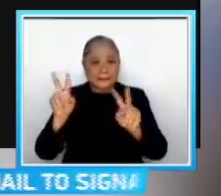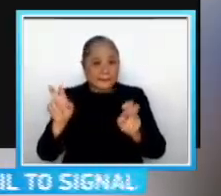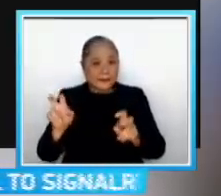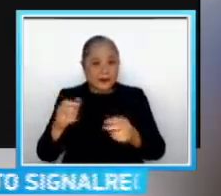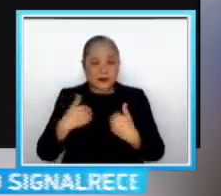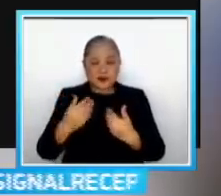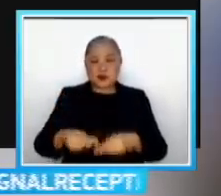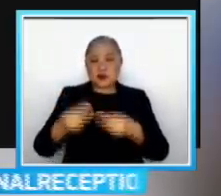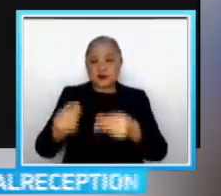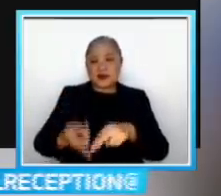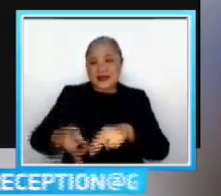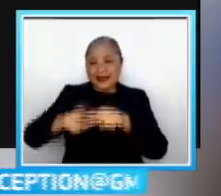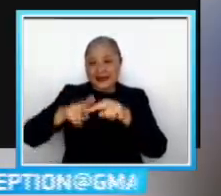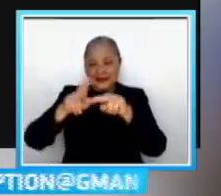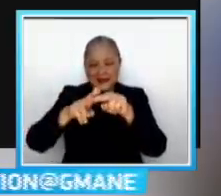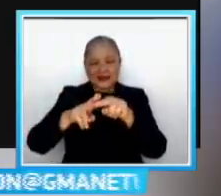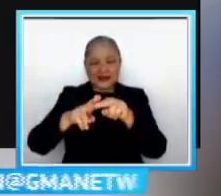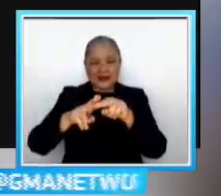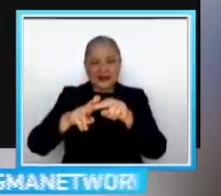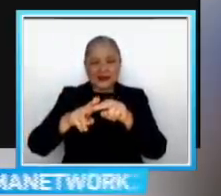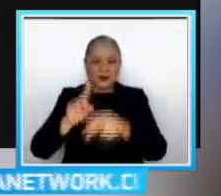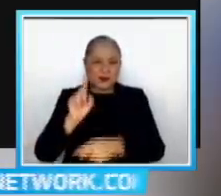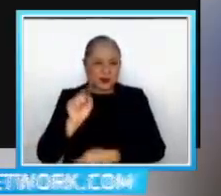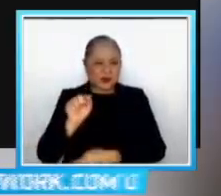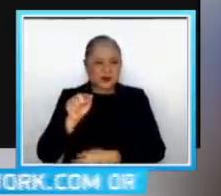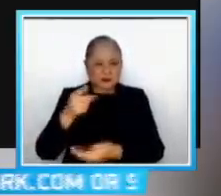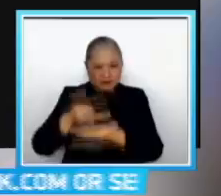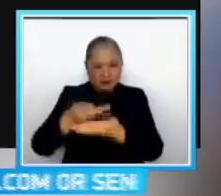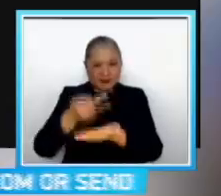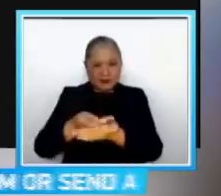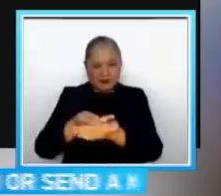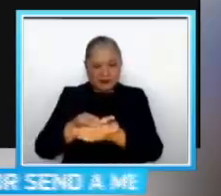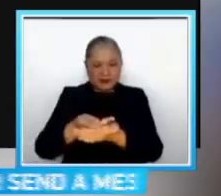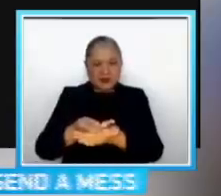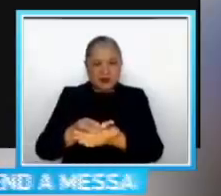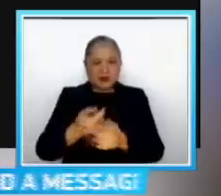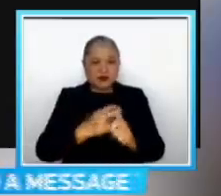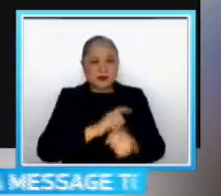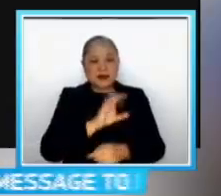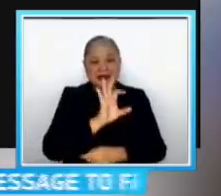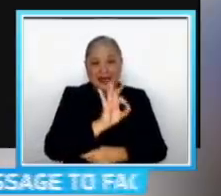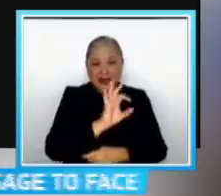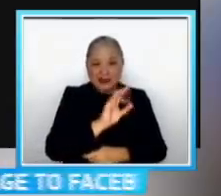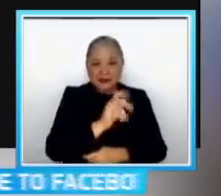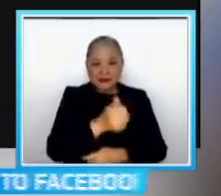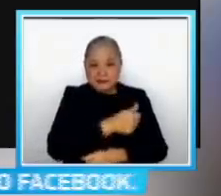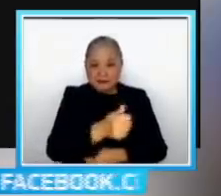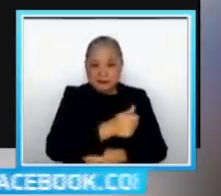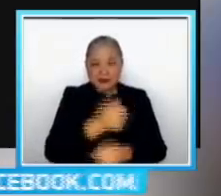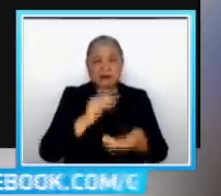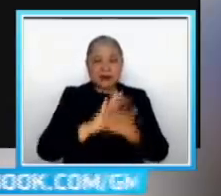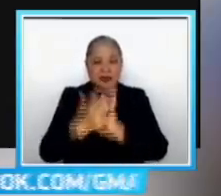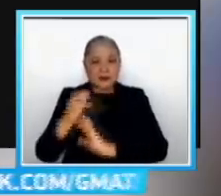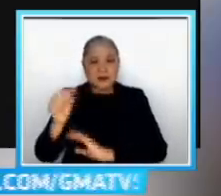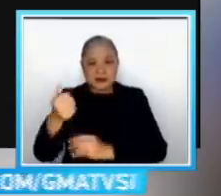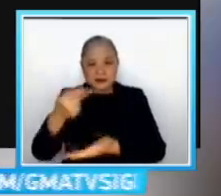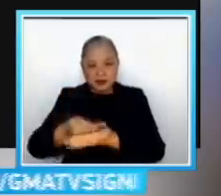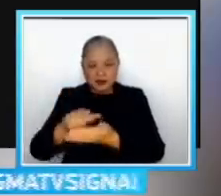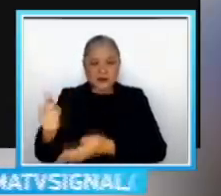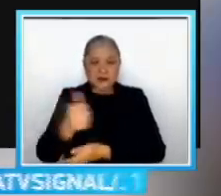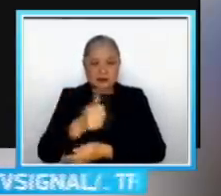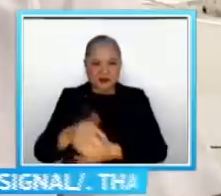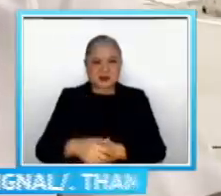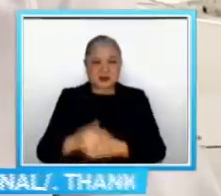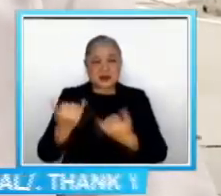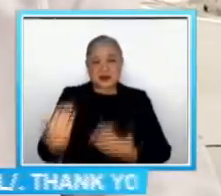increase of 1 peso From 9 to 10 pesos As prayed for is now submitted for